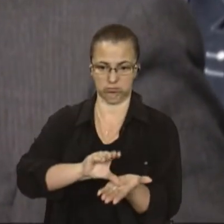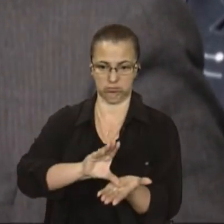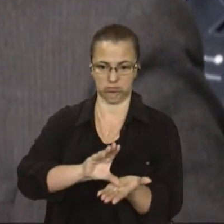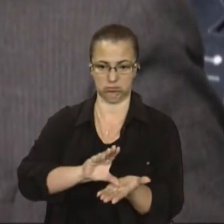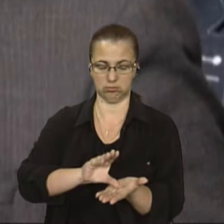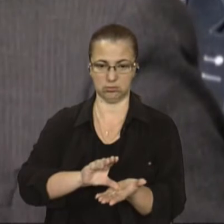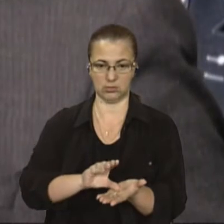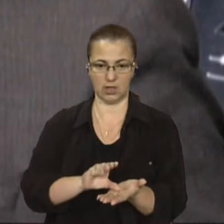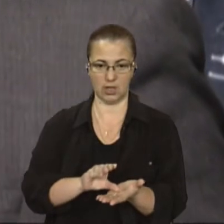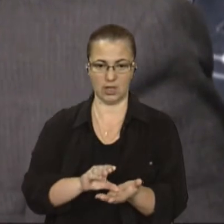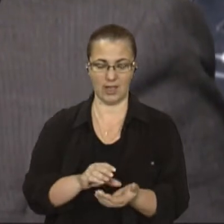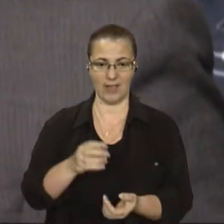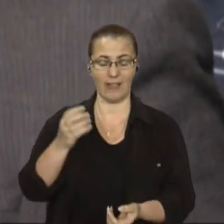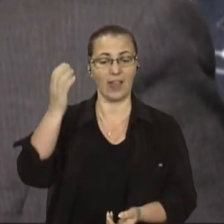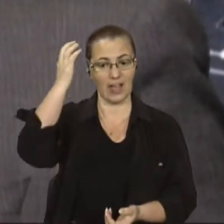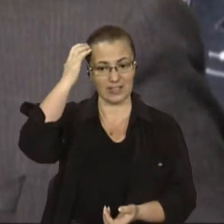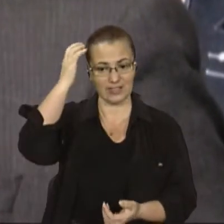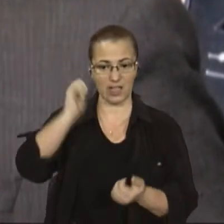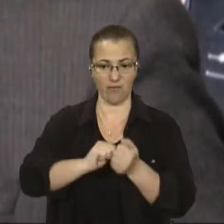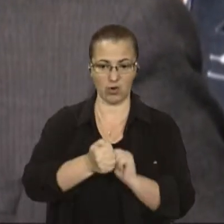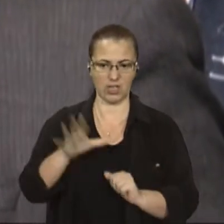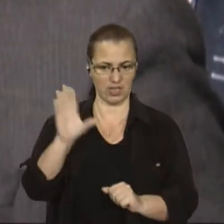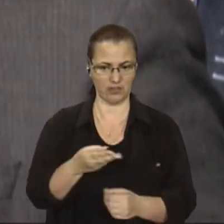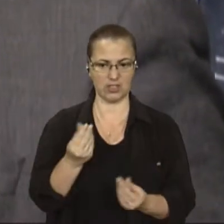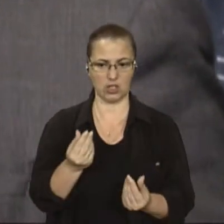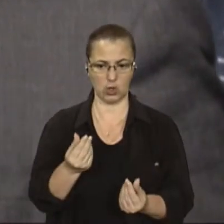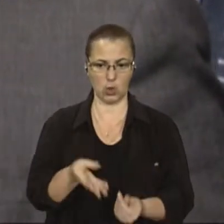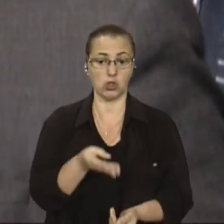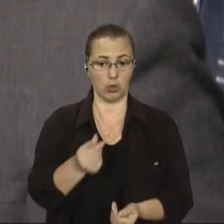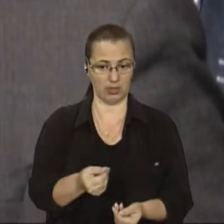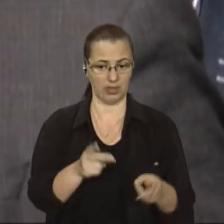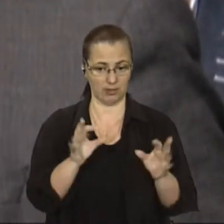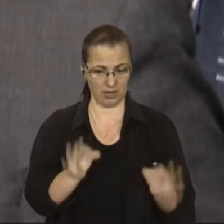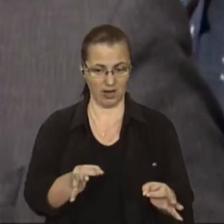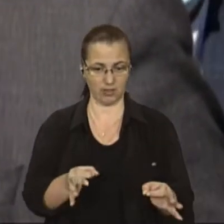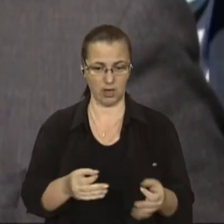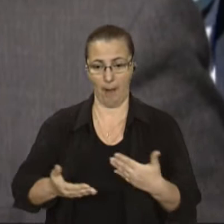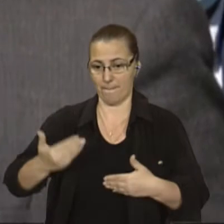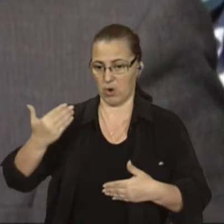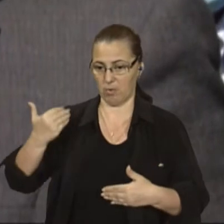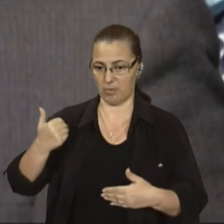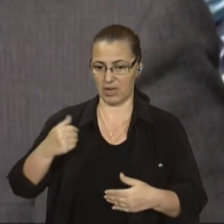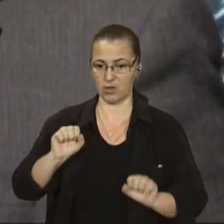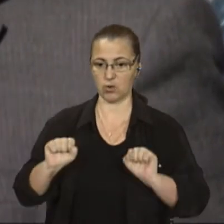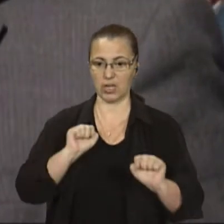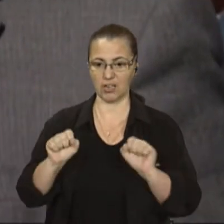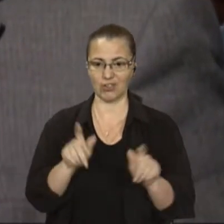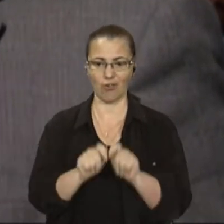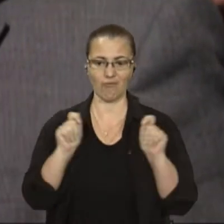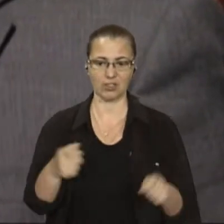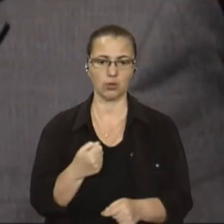вона за вугілля, всі гроші оплачені, правильно? По попередньому керівнику відкрито кілька